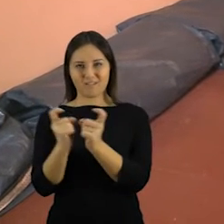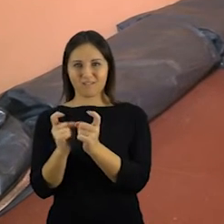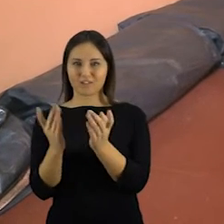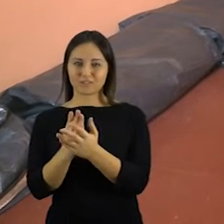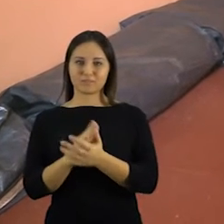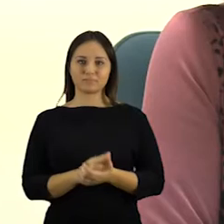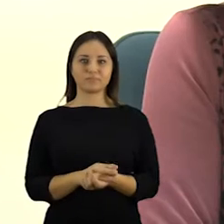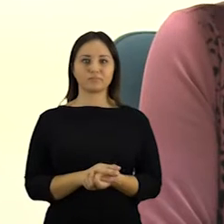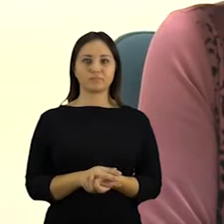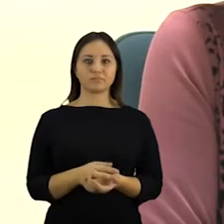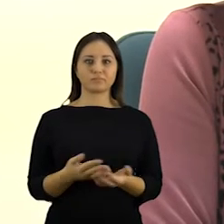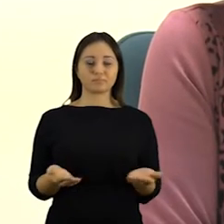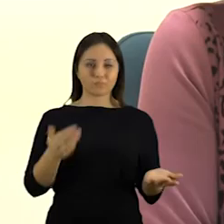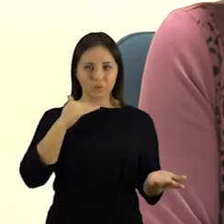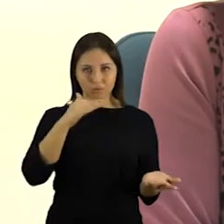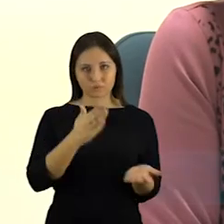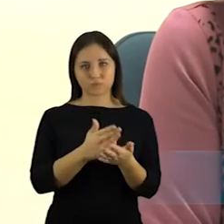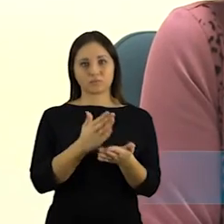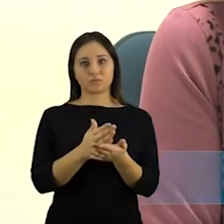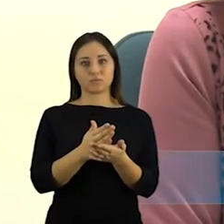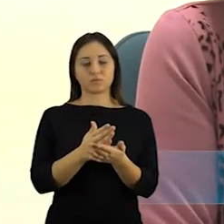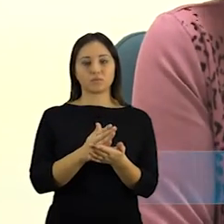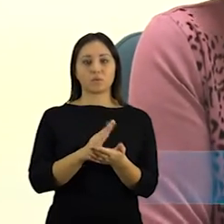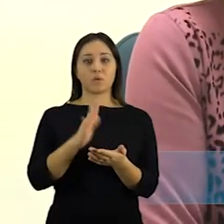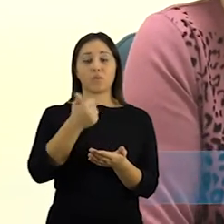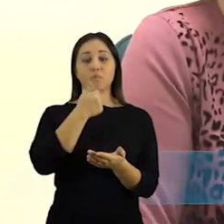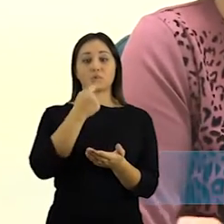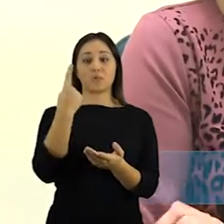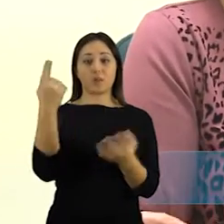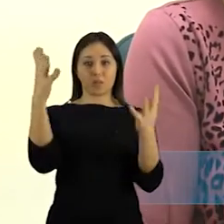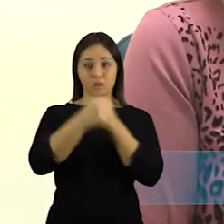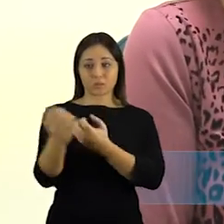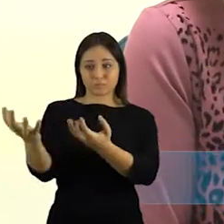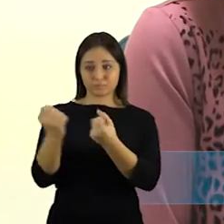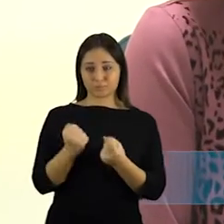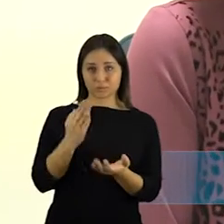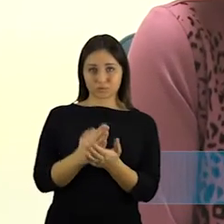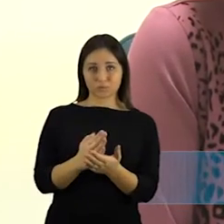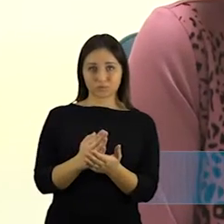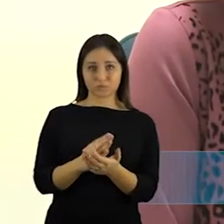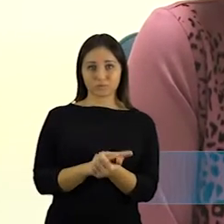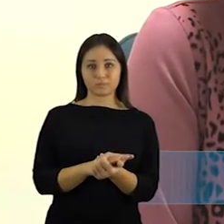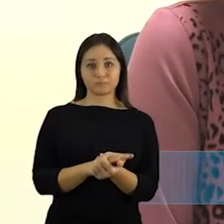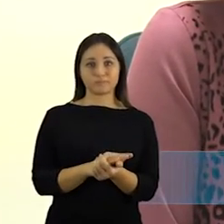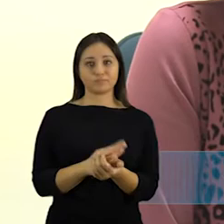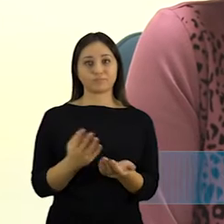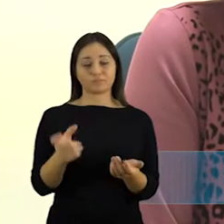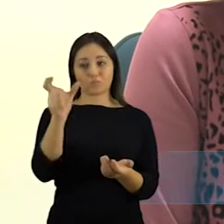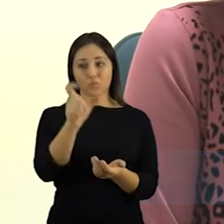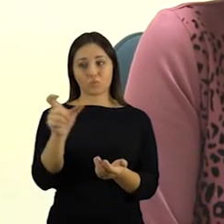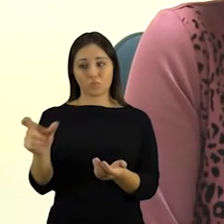kilusius konfliktus. Be jokios abejonės, jeigu išnekame apie vienos nakties paslaugos teikimą,